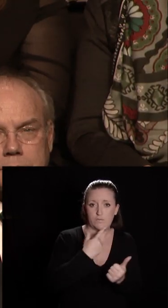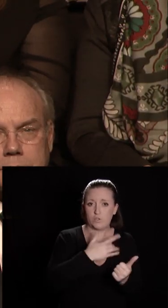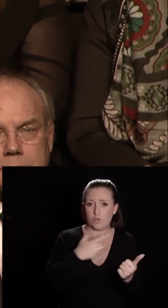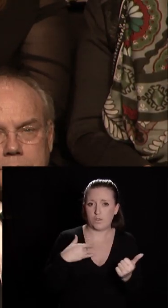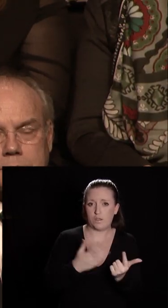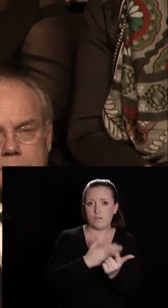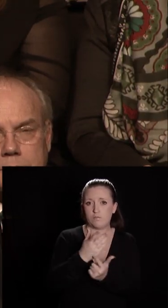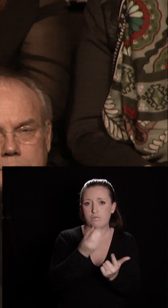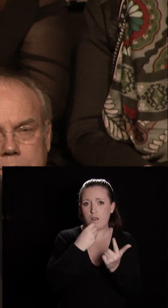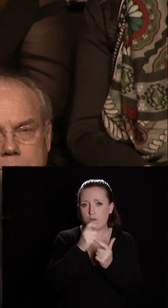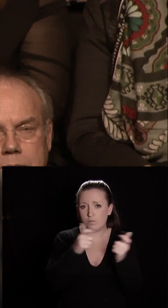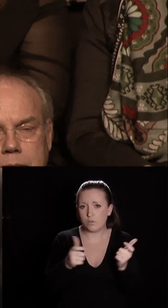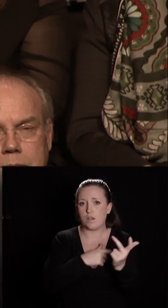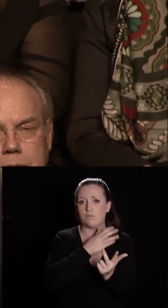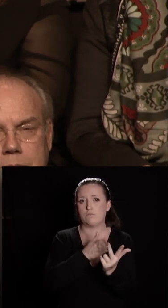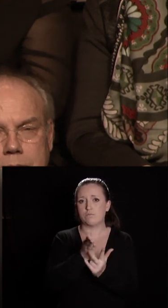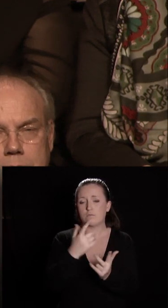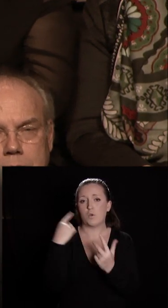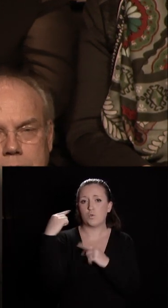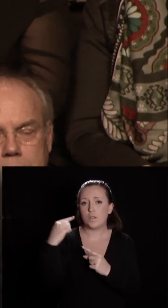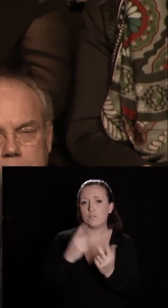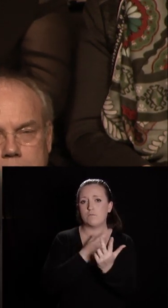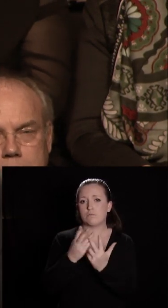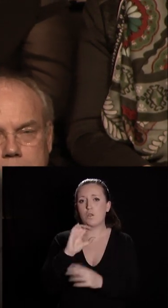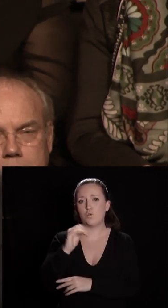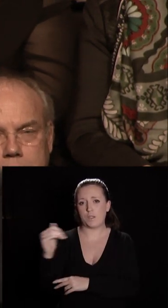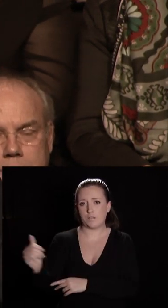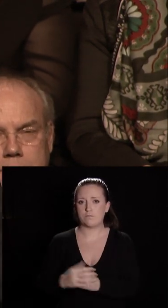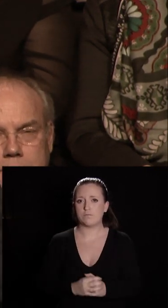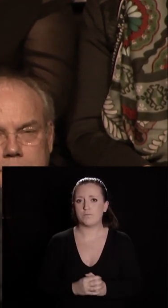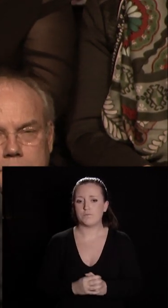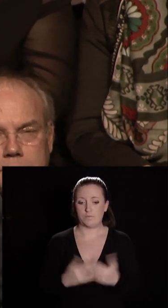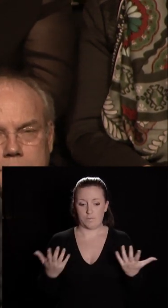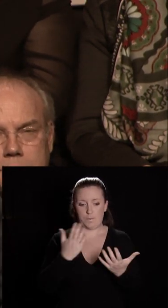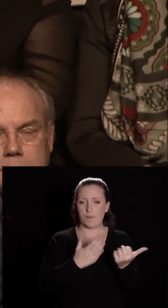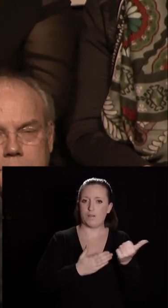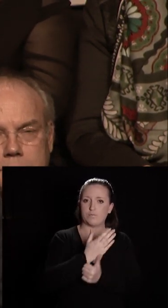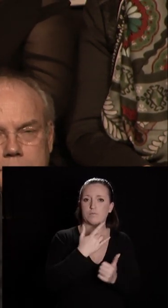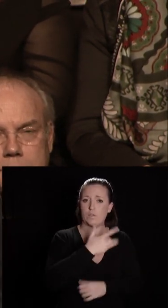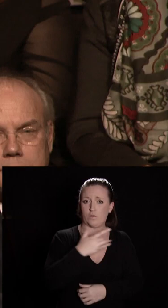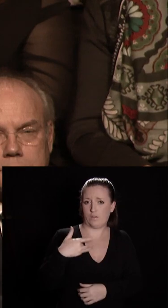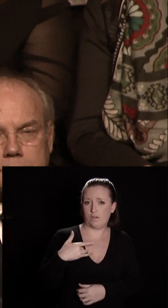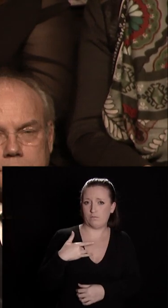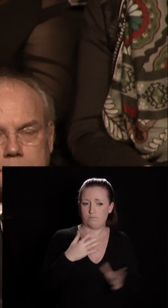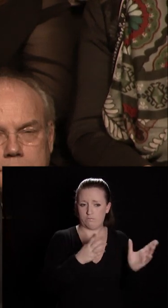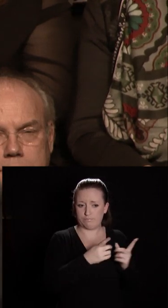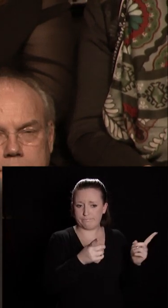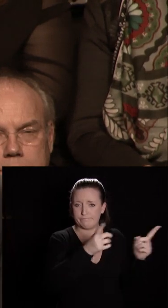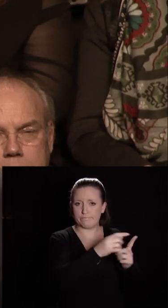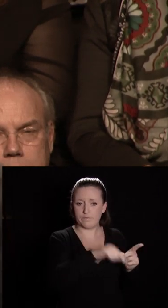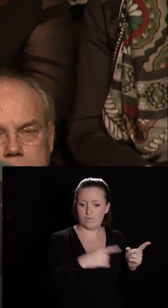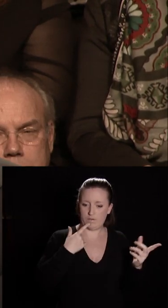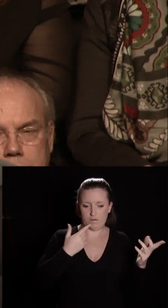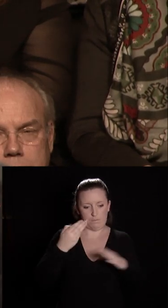l'agroalimentaire, le tourisme et le numérique. Dans le domaine de la santé, la métropole a choisi d'apporter sa